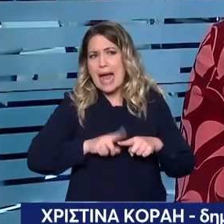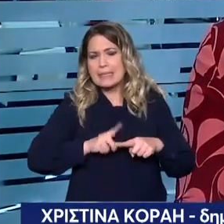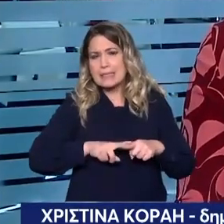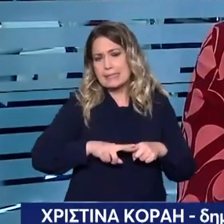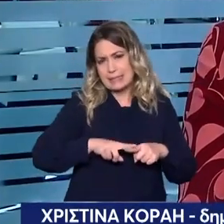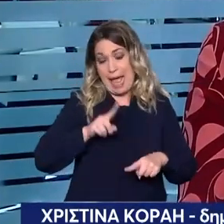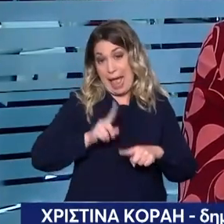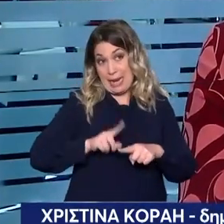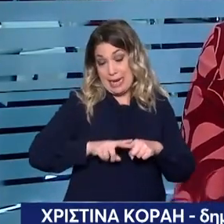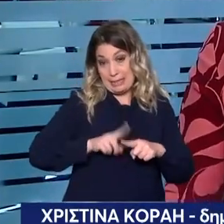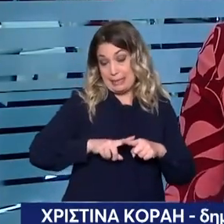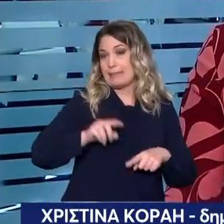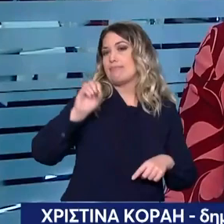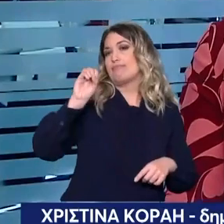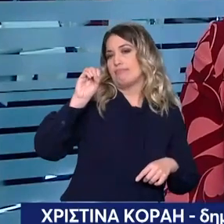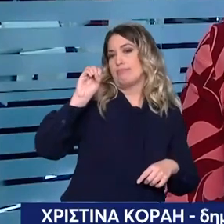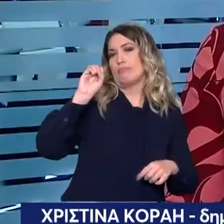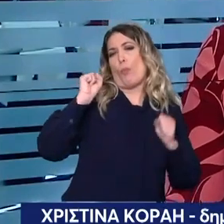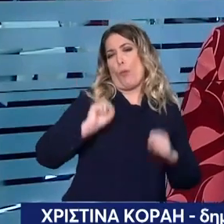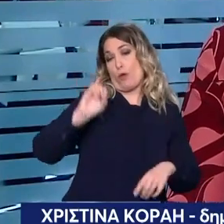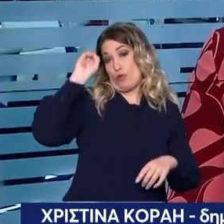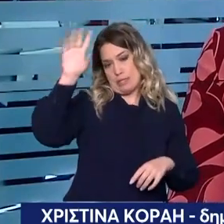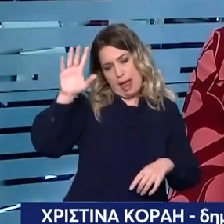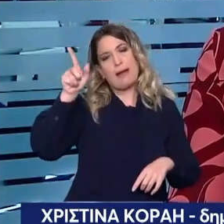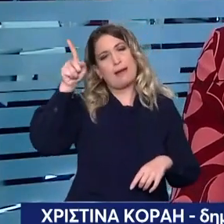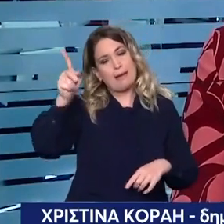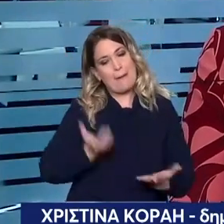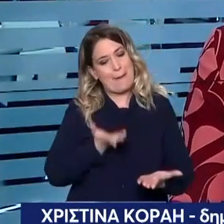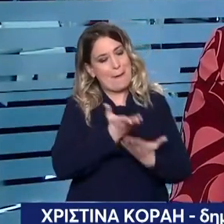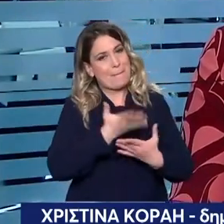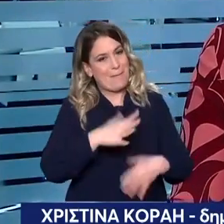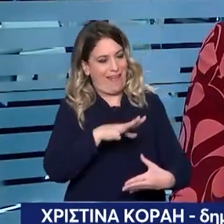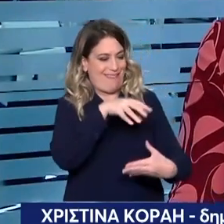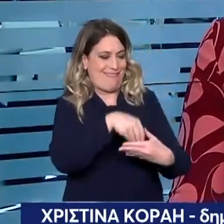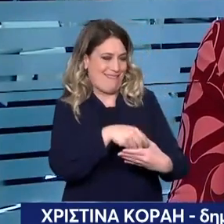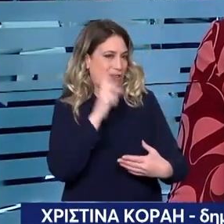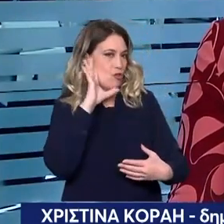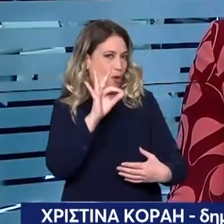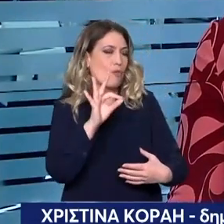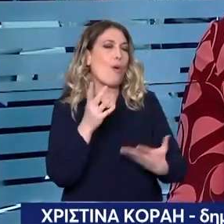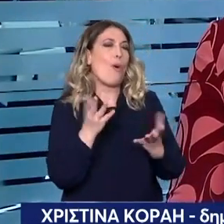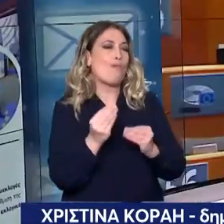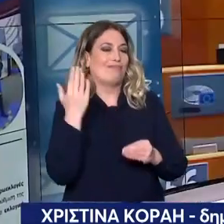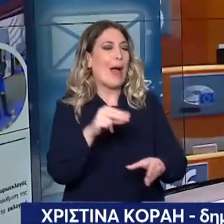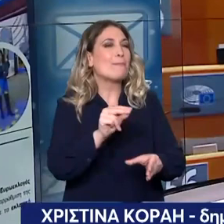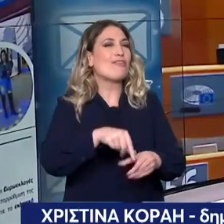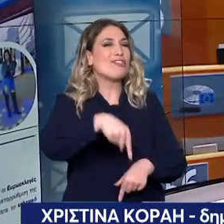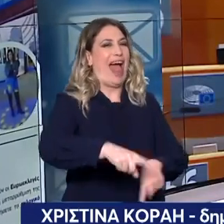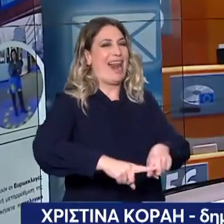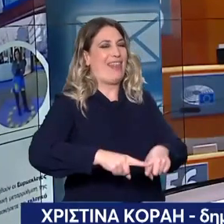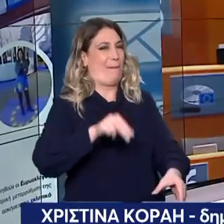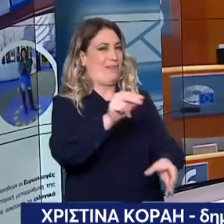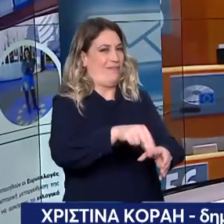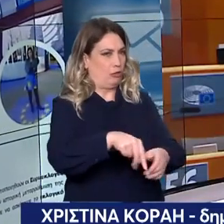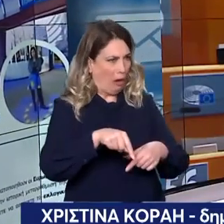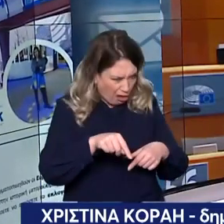τα e-mail τους και τα προσωπικά e-mail τους για να συμμετέχουν στις εθνικές εκλογές του 2023. Η μέχρι τώρα εικόνα είναι